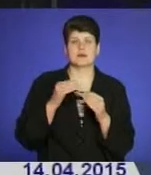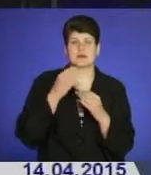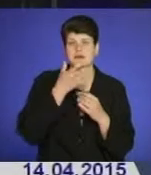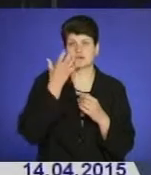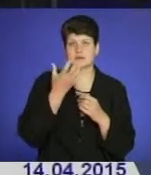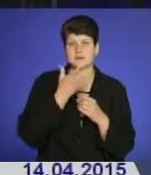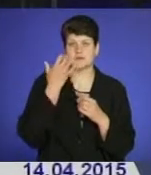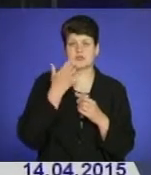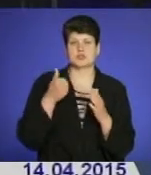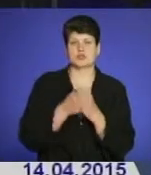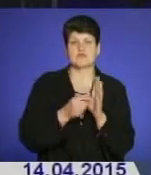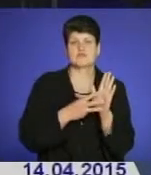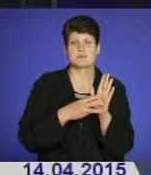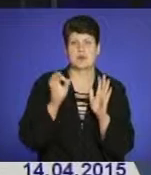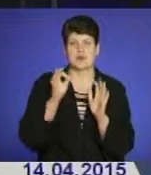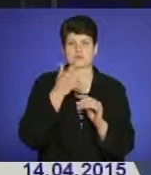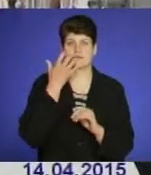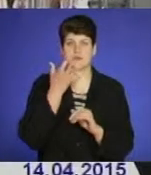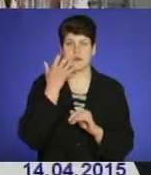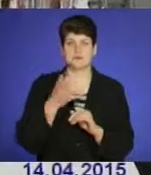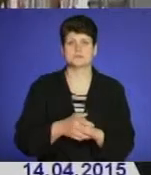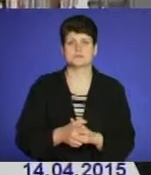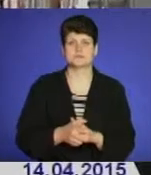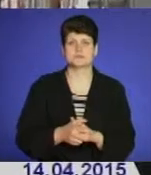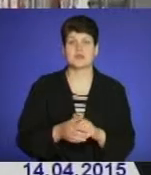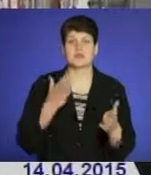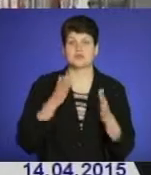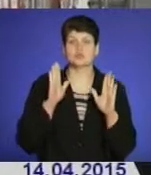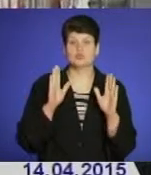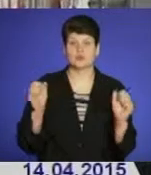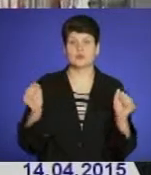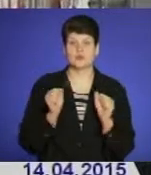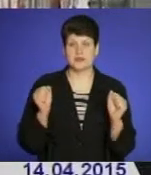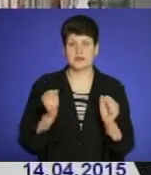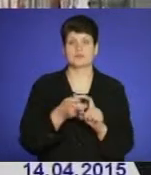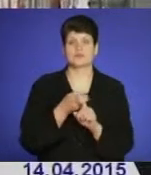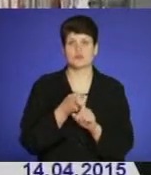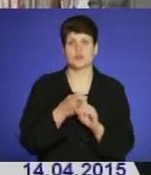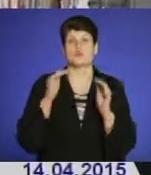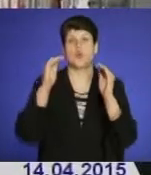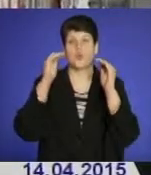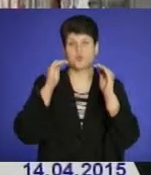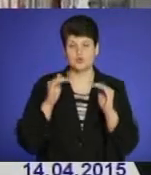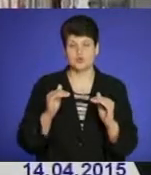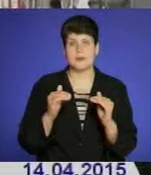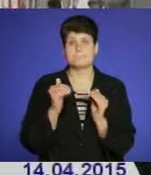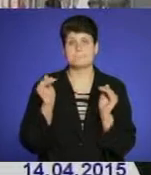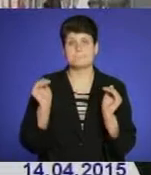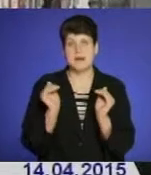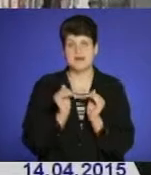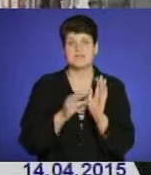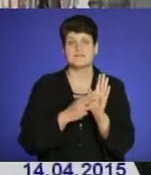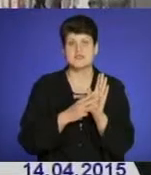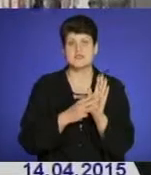повітря до 8 градусів тепла. Якщо буде похолодання, яке привезе до того, що буде опущення температури менше 8 градусів